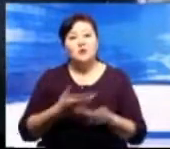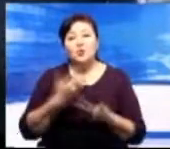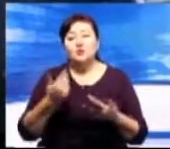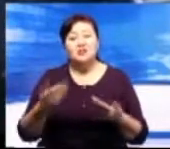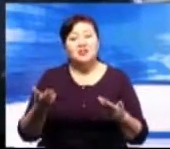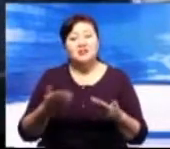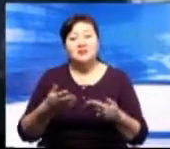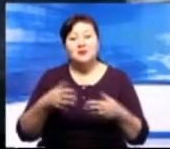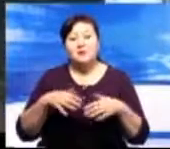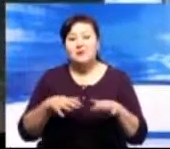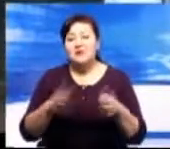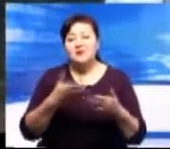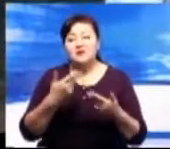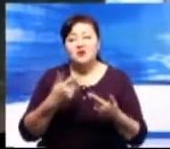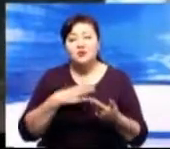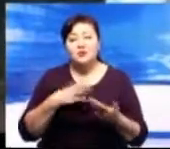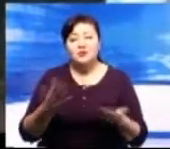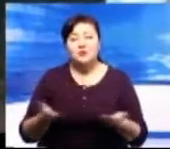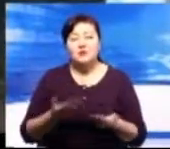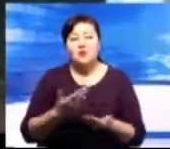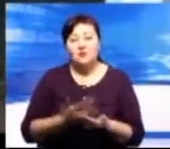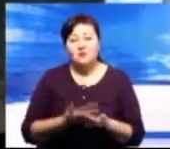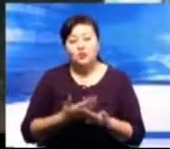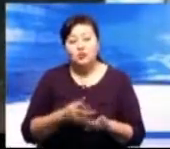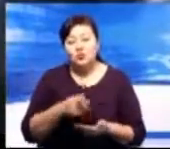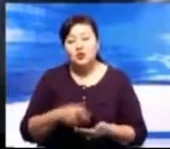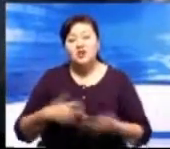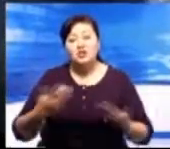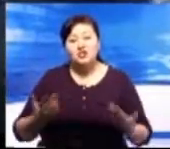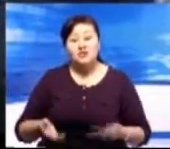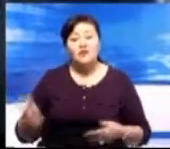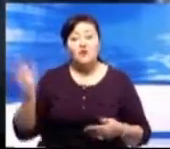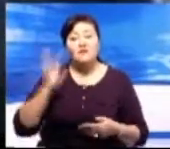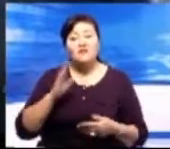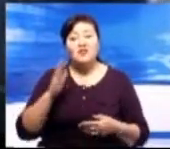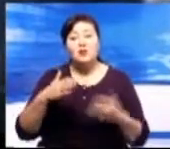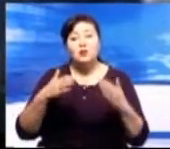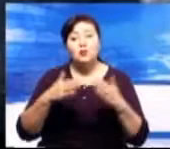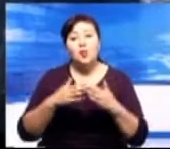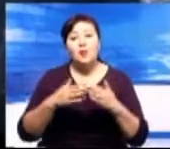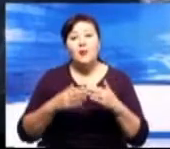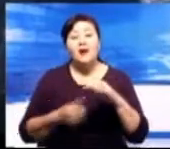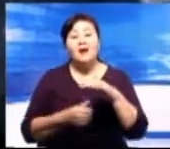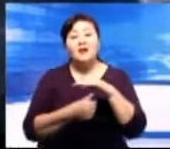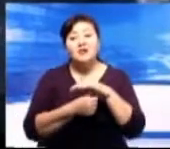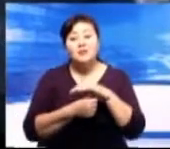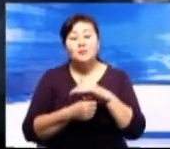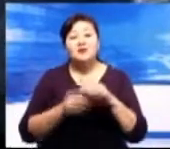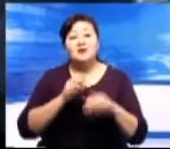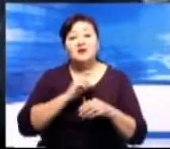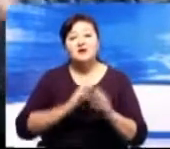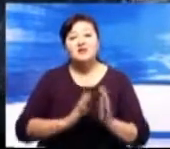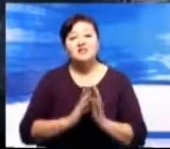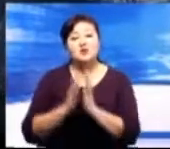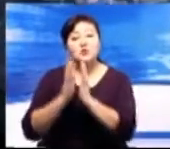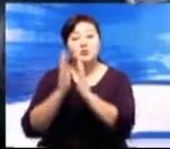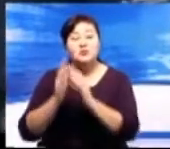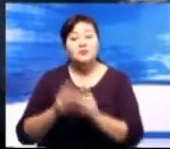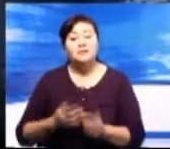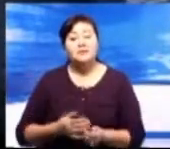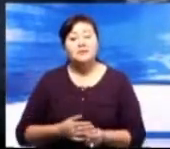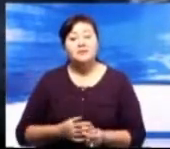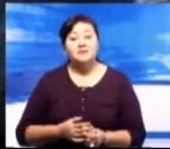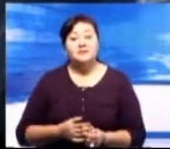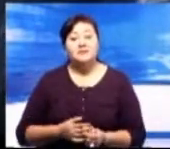мер не предпринимается. Вот живем здесь и в воде. Дома грибы растут. Ну да, серьезно, растут грибы прям